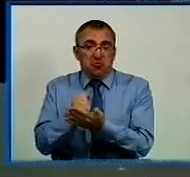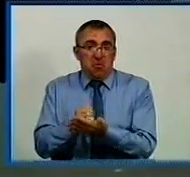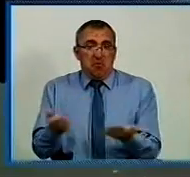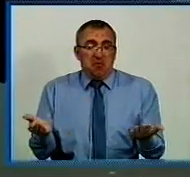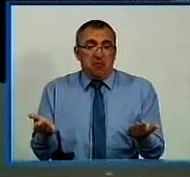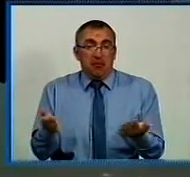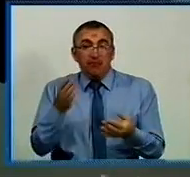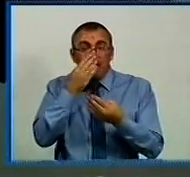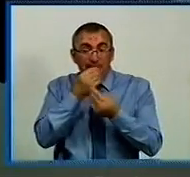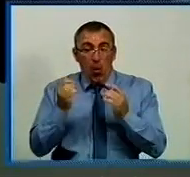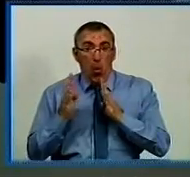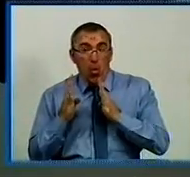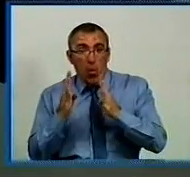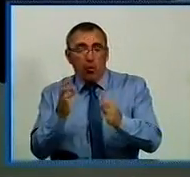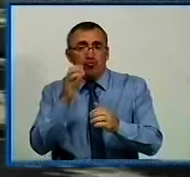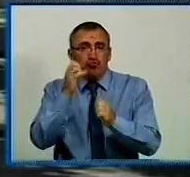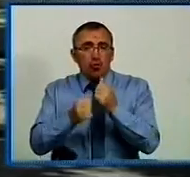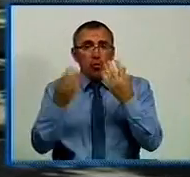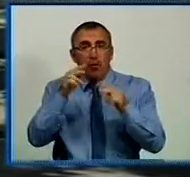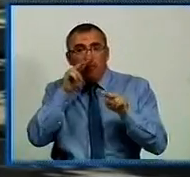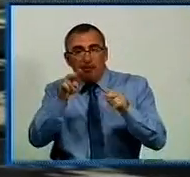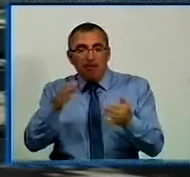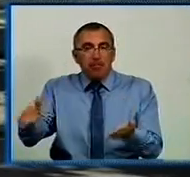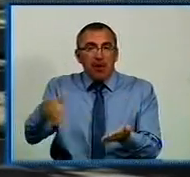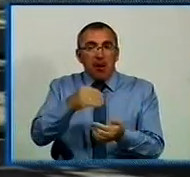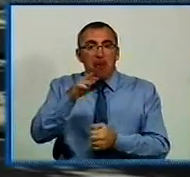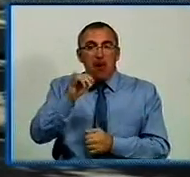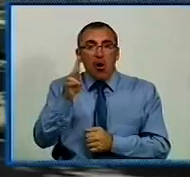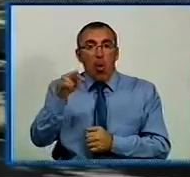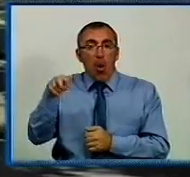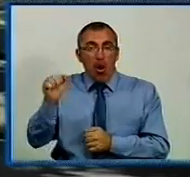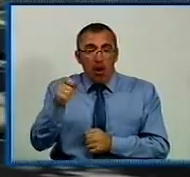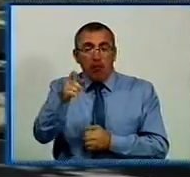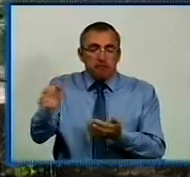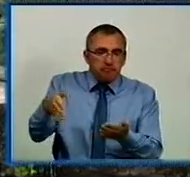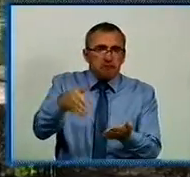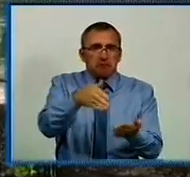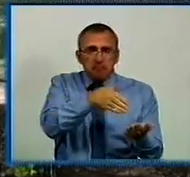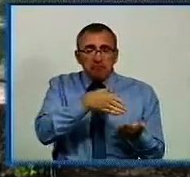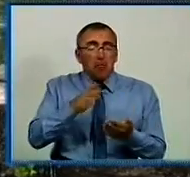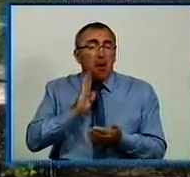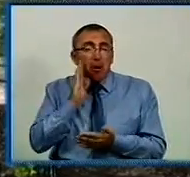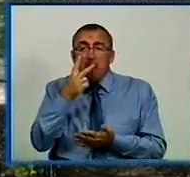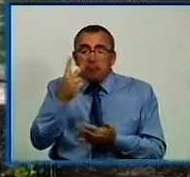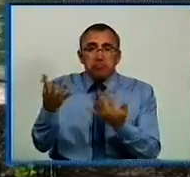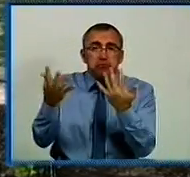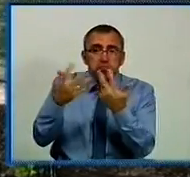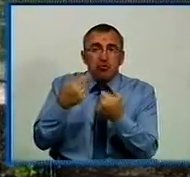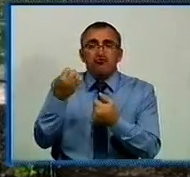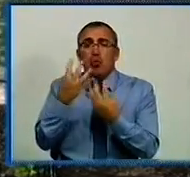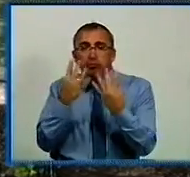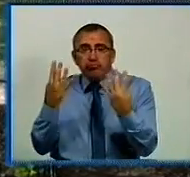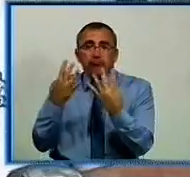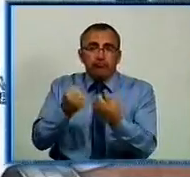За зникненням огорожі щодня спостерігає прибиральник Микола. Він наводить лад на набережній. Каже, що ранку не дораховується ще кількох